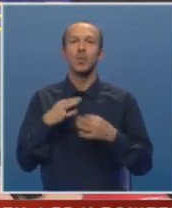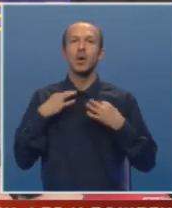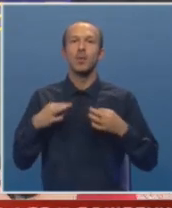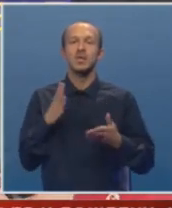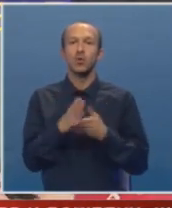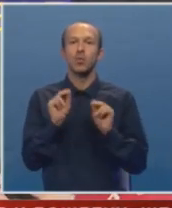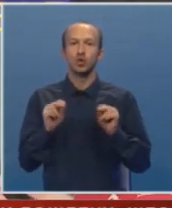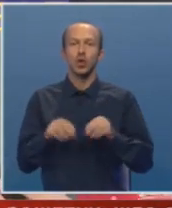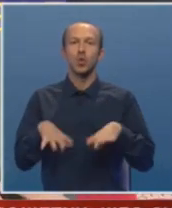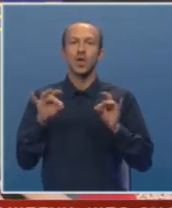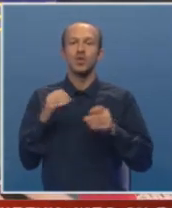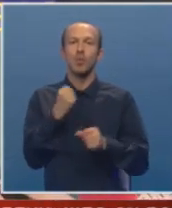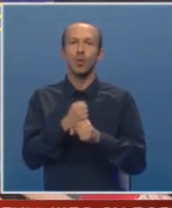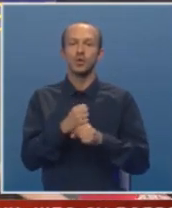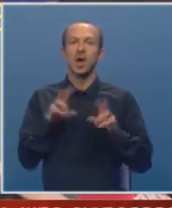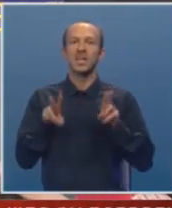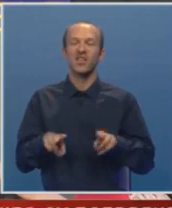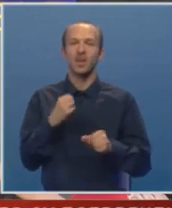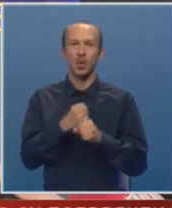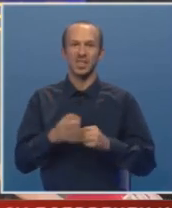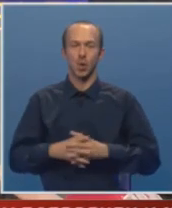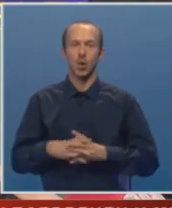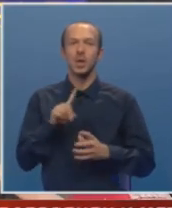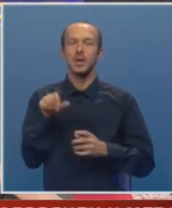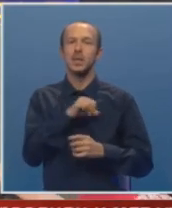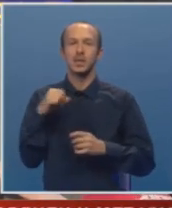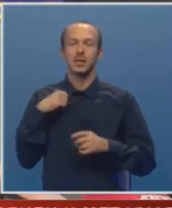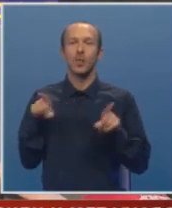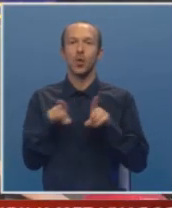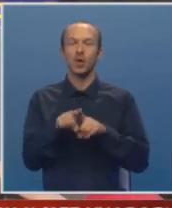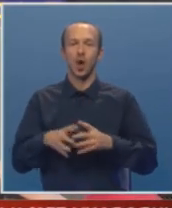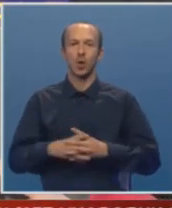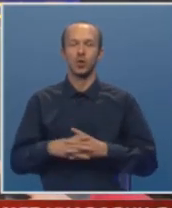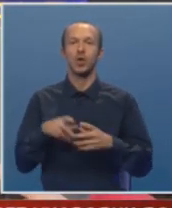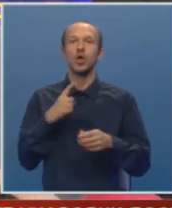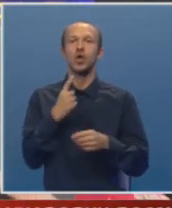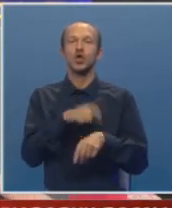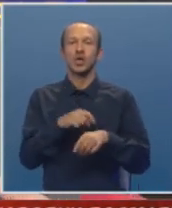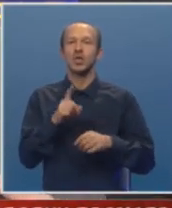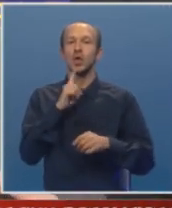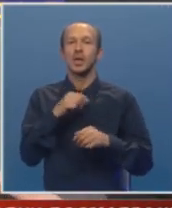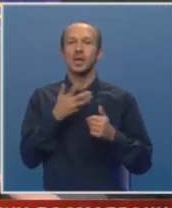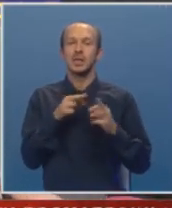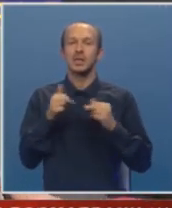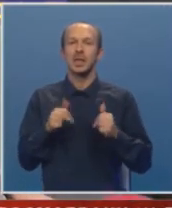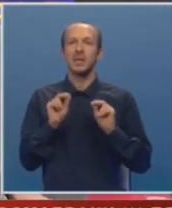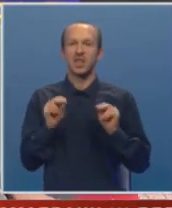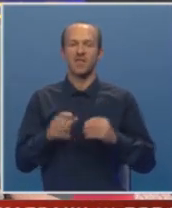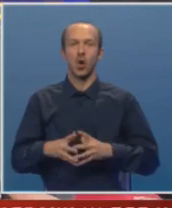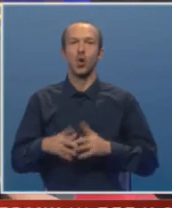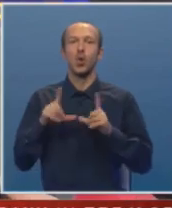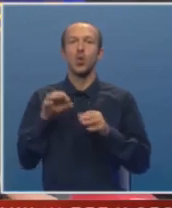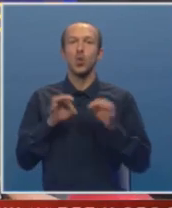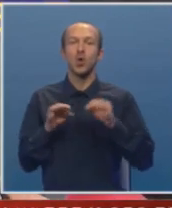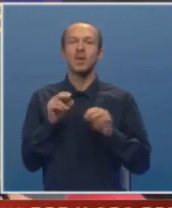radniku, svakom učitelju nađemo posao, adekvatan posao, ne samo kao čas koji je do sad prevladavao u